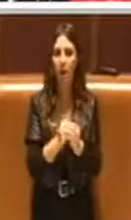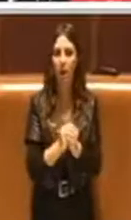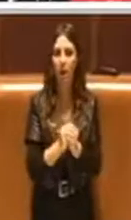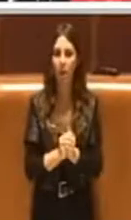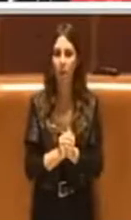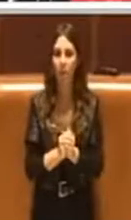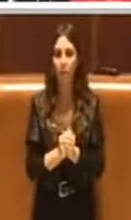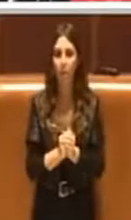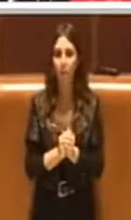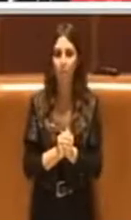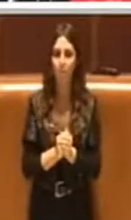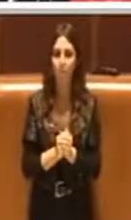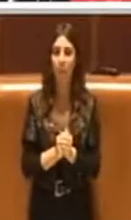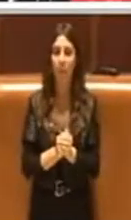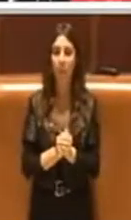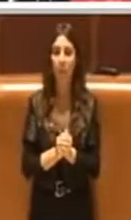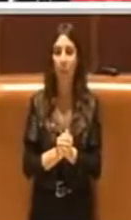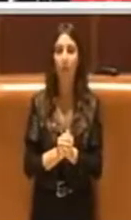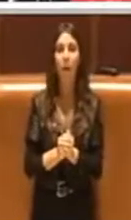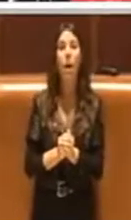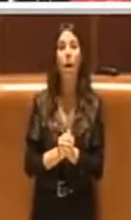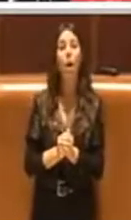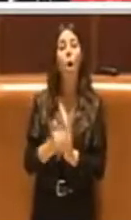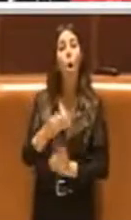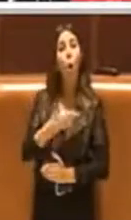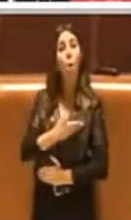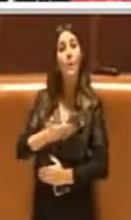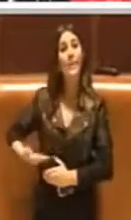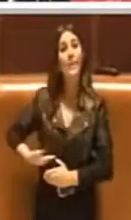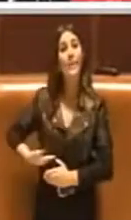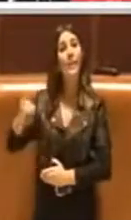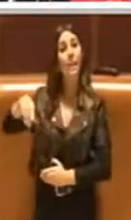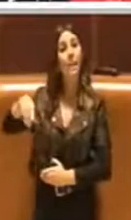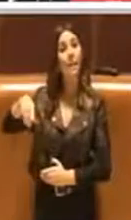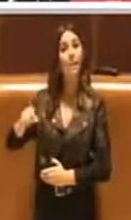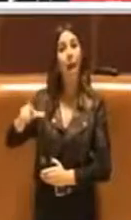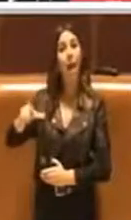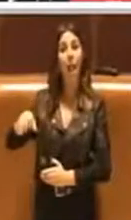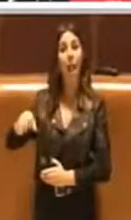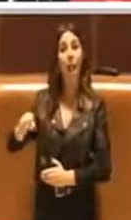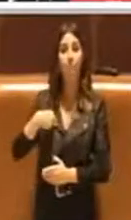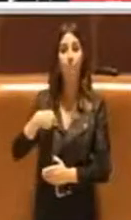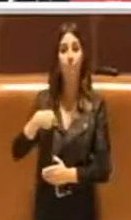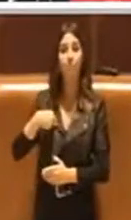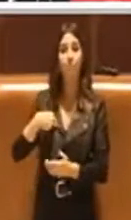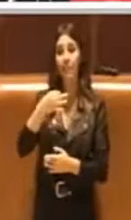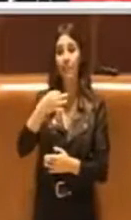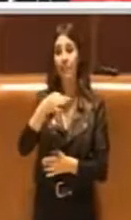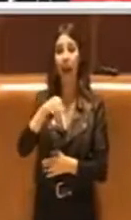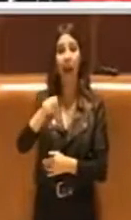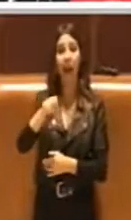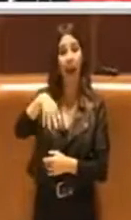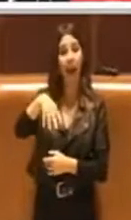Il collega Di Palma ha centrato molto il suo intervento su AMA per cui